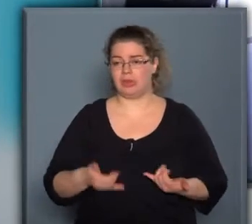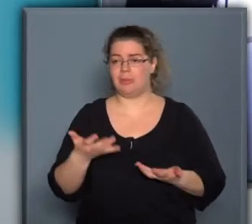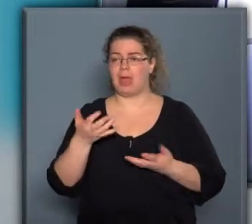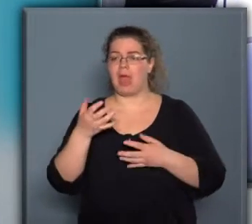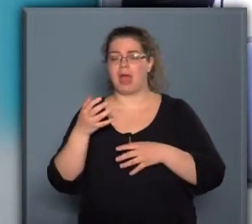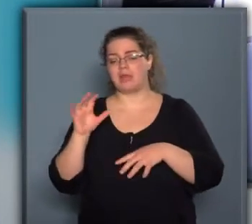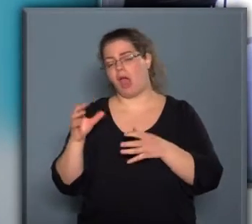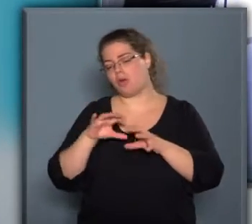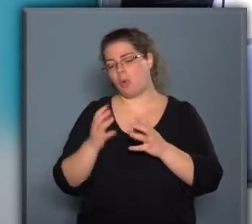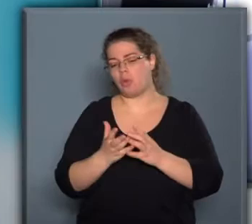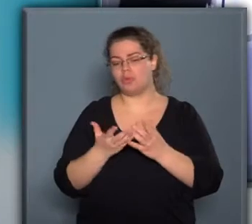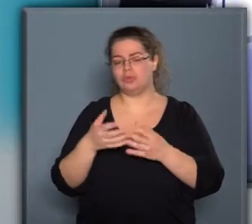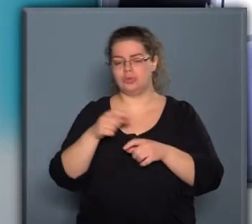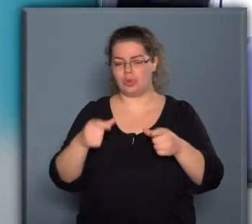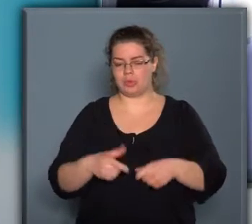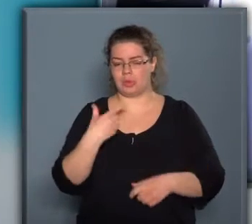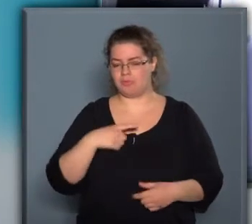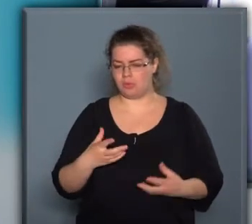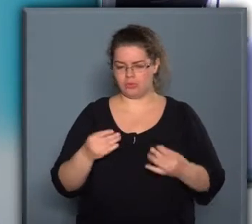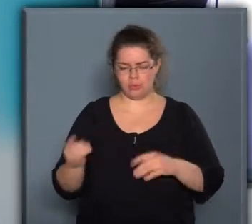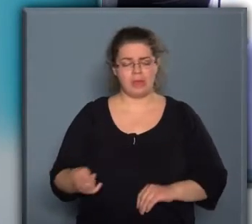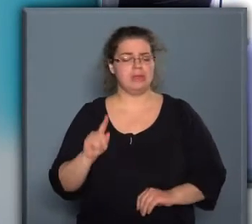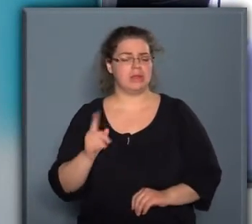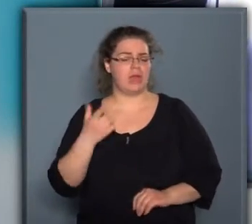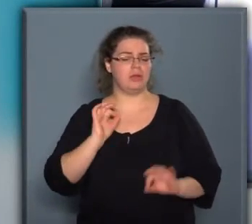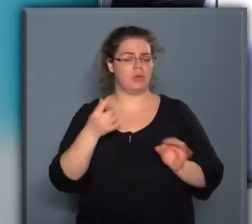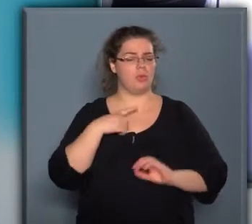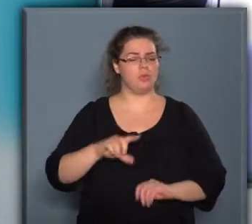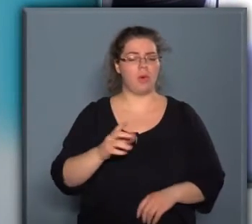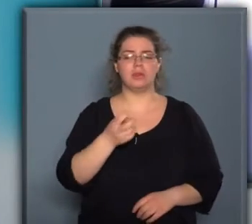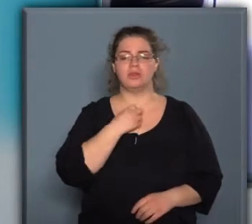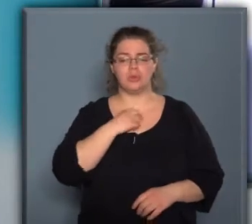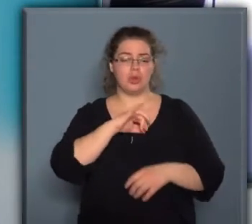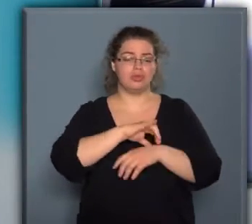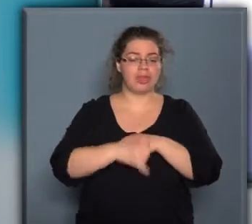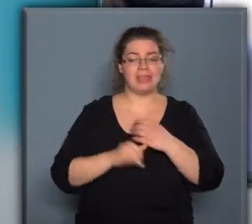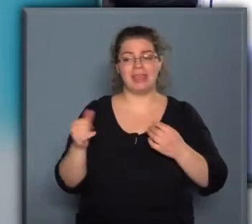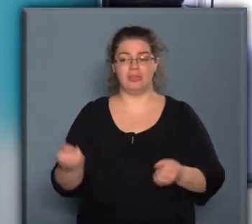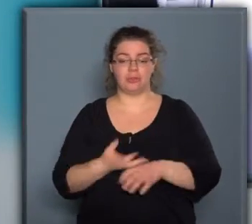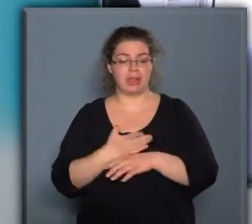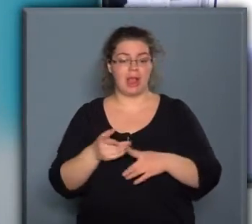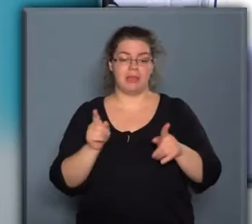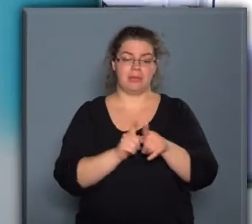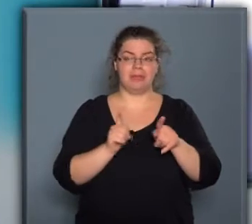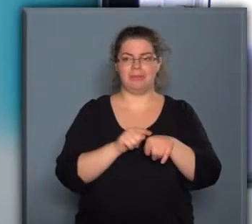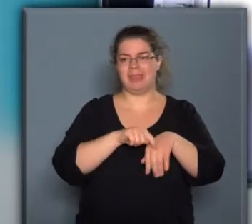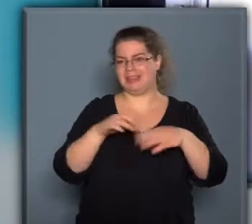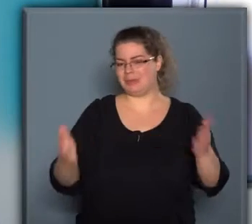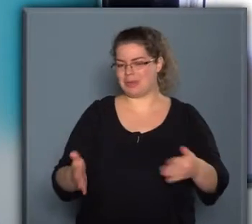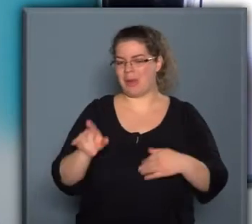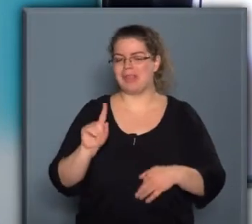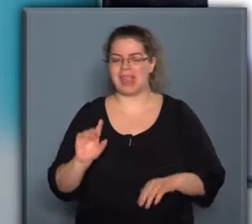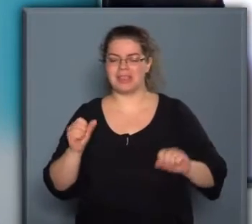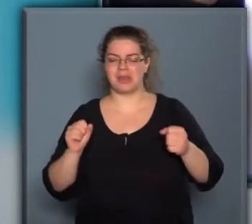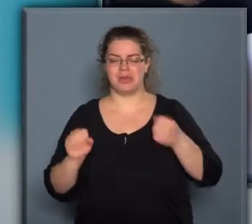volt tömkeleggel, tehát az, ami volt. De nagyon jó volt például a gyümölcskenyér is, ami úgy megjelent, úgy nem ebben az időszakban, de